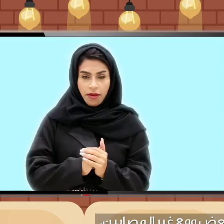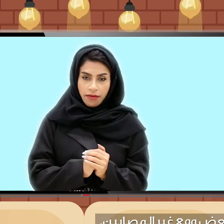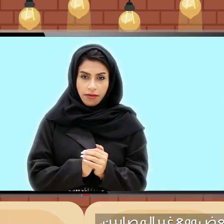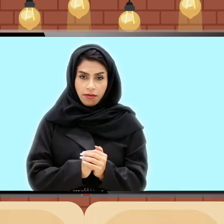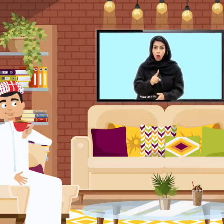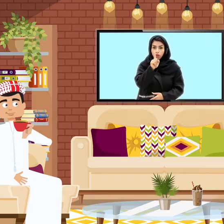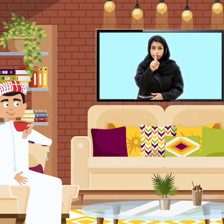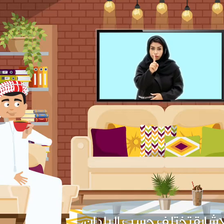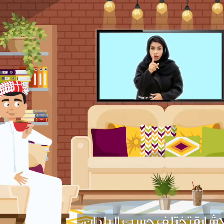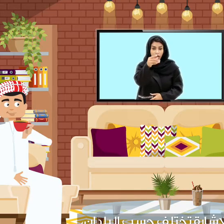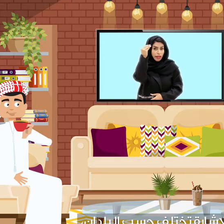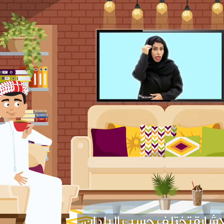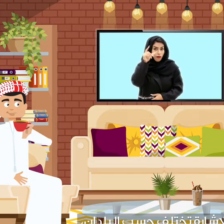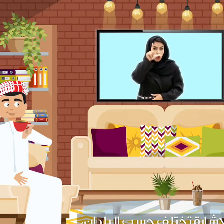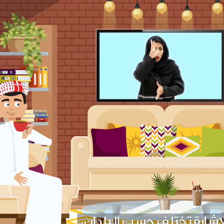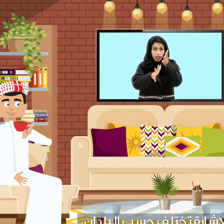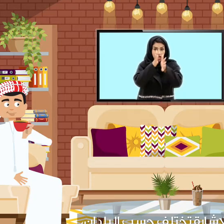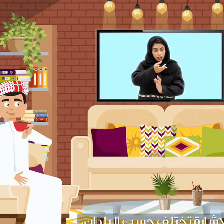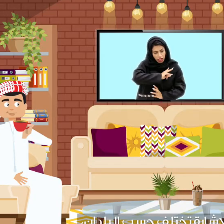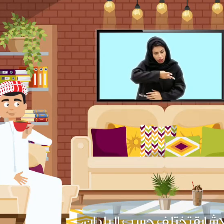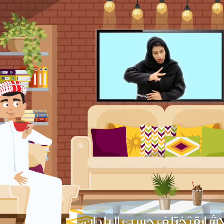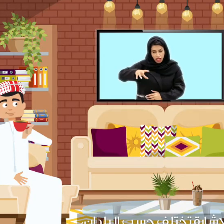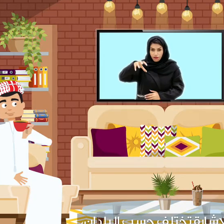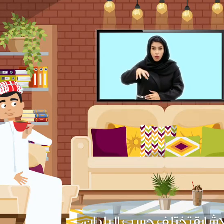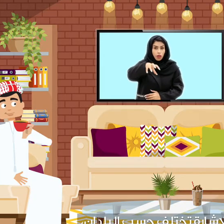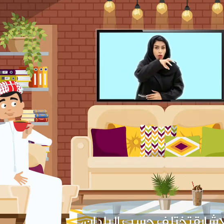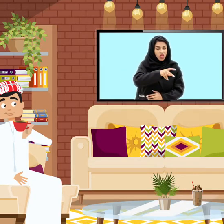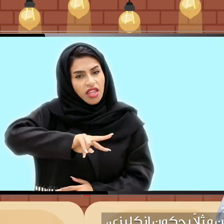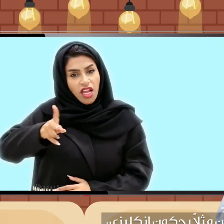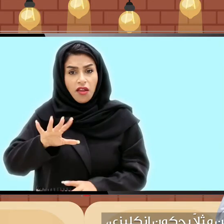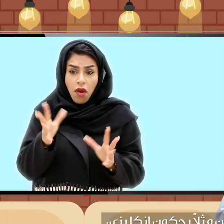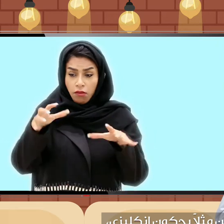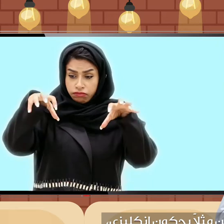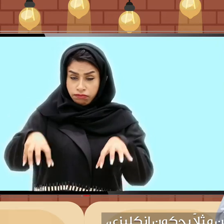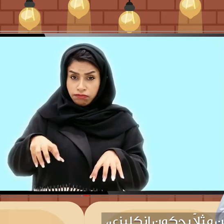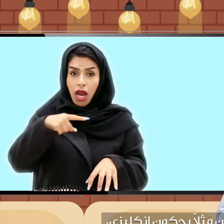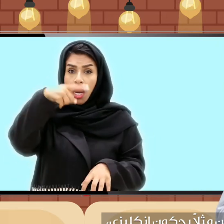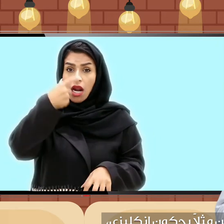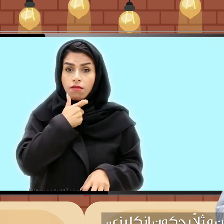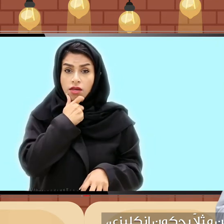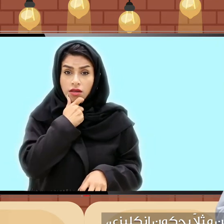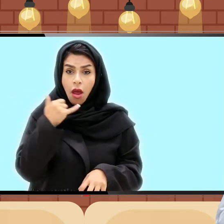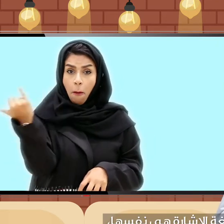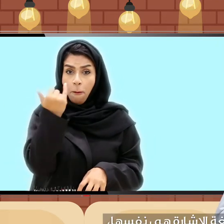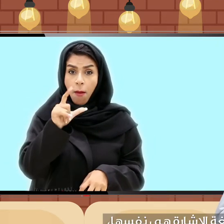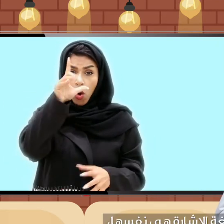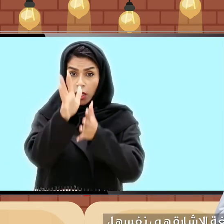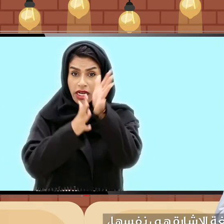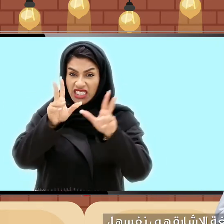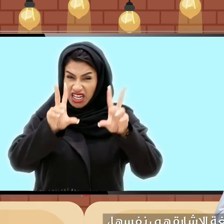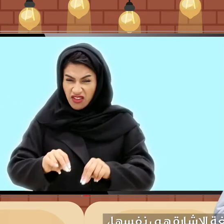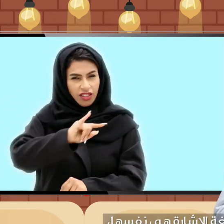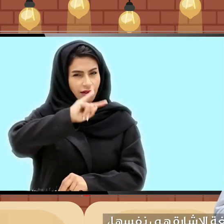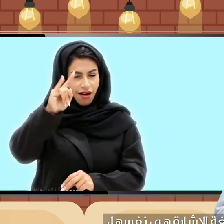ومع غير المصابين وعلى فكرة لغة الإشارة تختلف حسب البلدان يعني إذا بلديا مثلا يحشون إنجليزي مو مهم